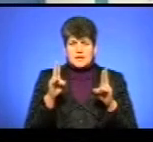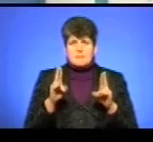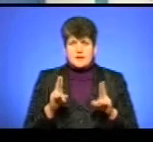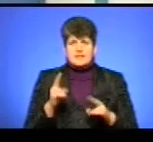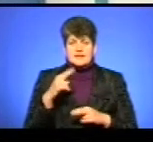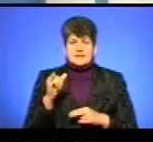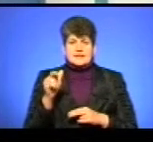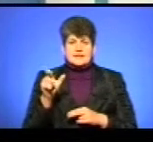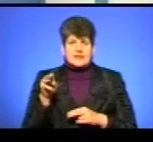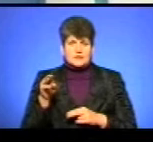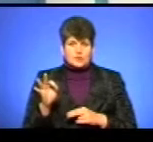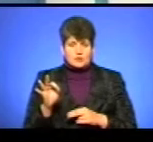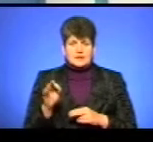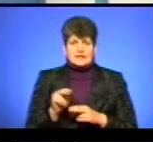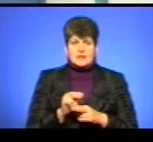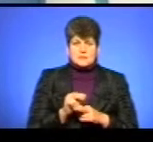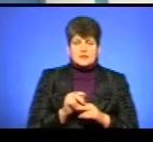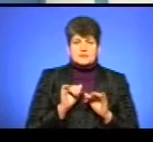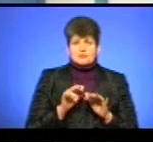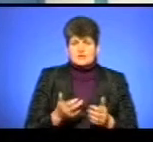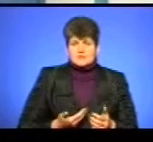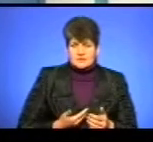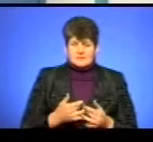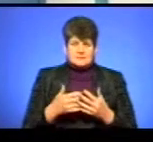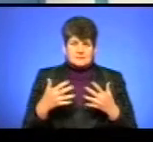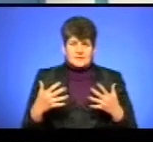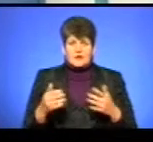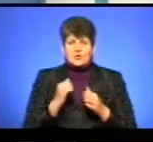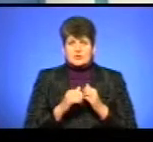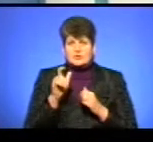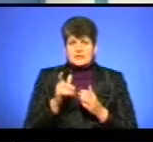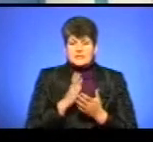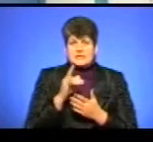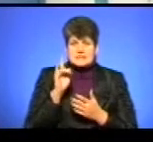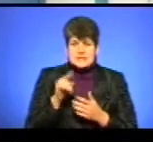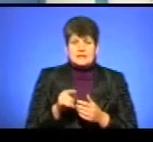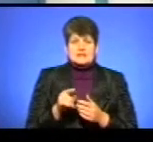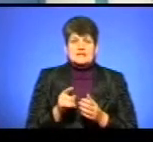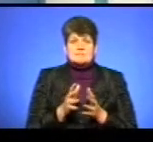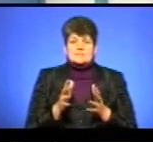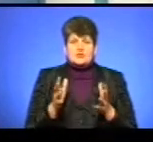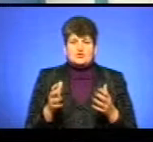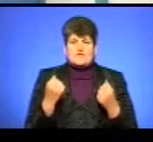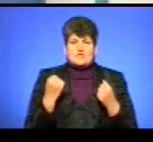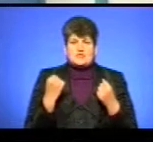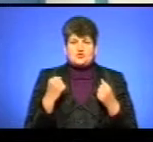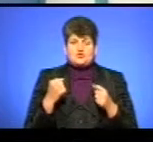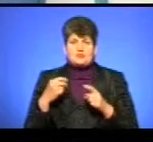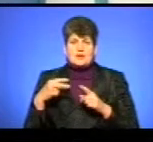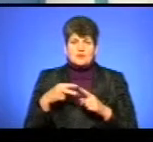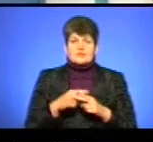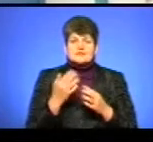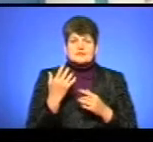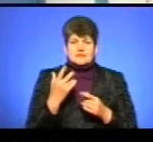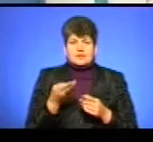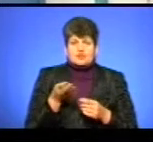і дієтотерапія, і спосіб життя тощо. Кожен пацієнт має знати, відповідно, навіть збільшуючи фізничну нагрузку, скільки одиниць